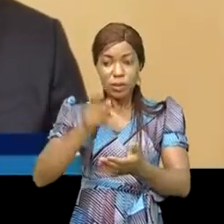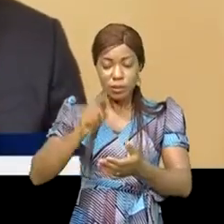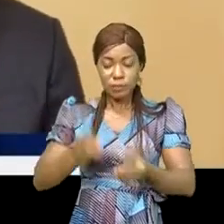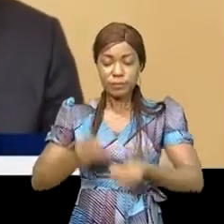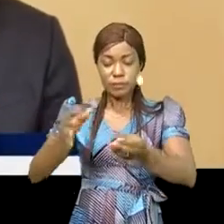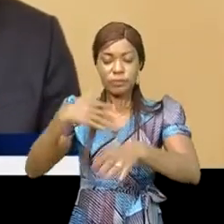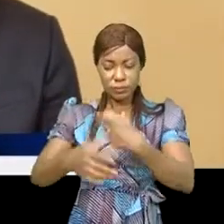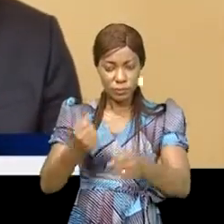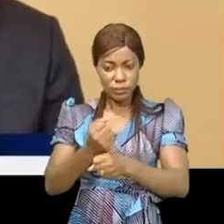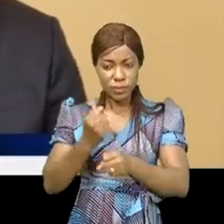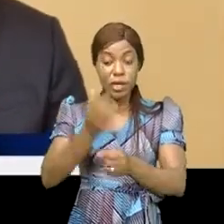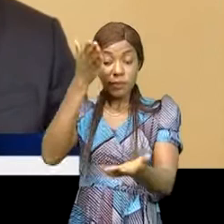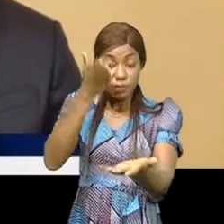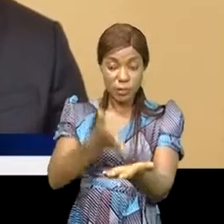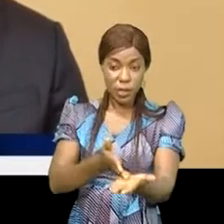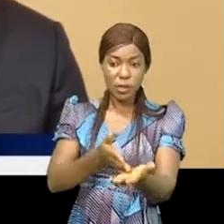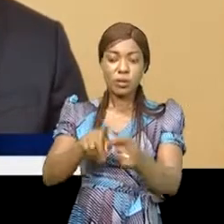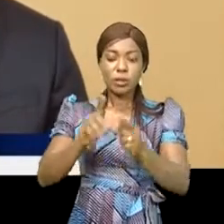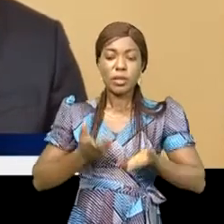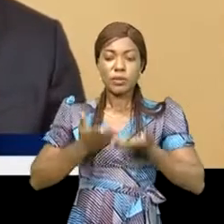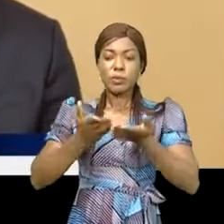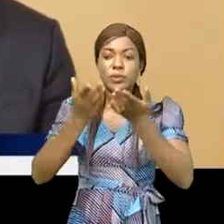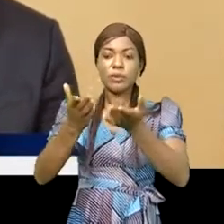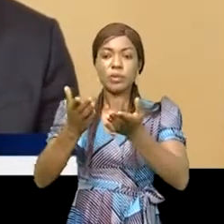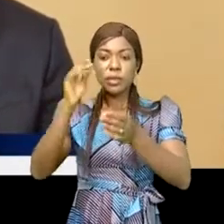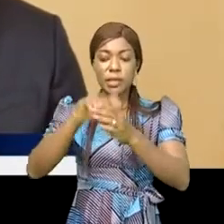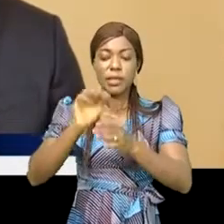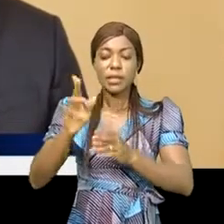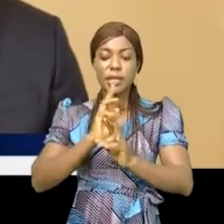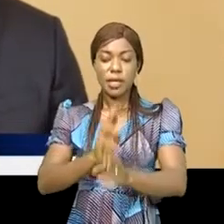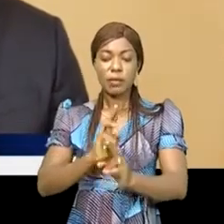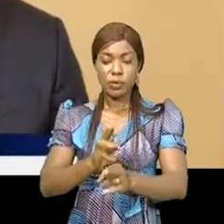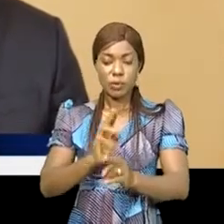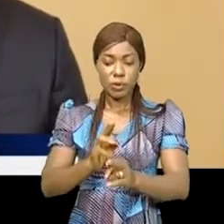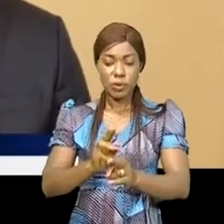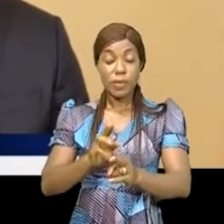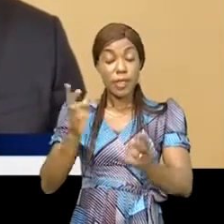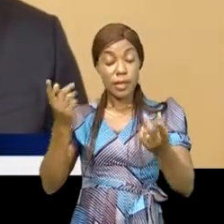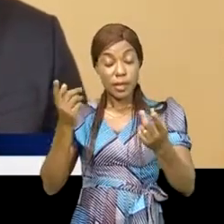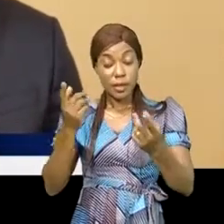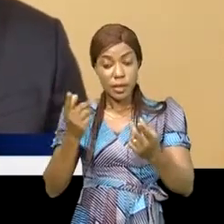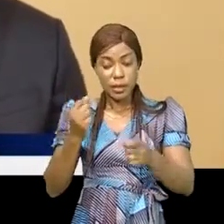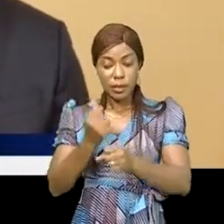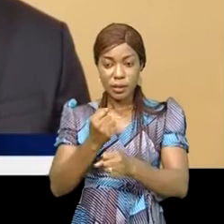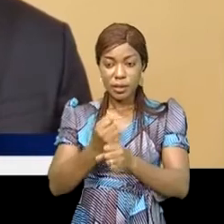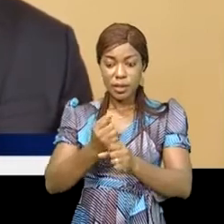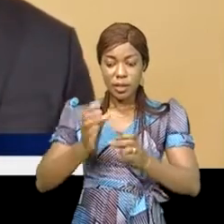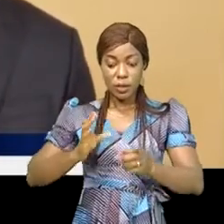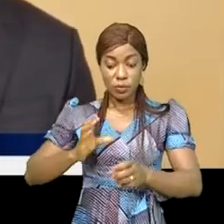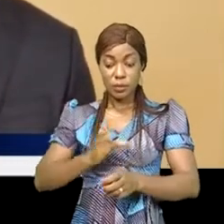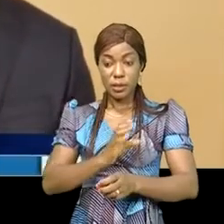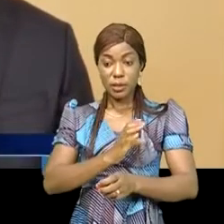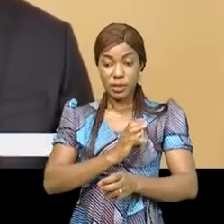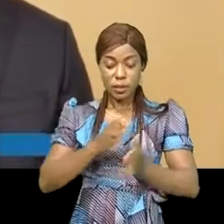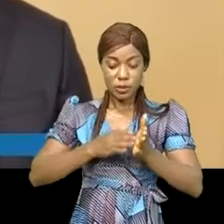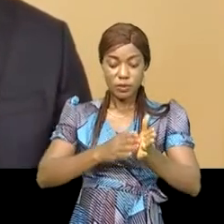de toutes les propositions qui ont été faites dans ces rapports. Sur le plan opérationnel, nous savons que le comité de suivi de